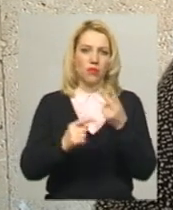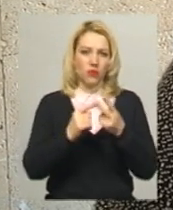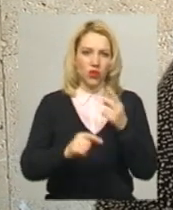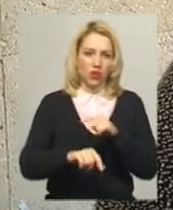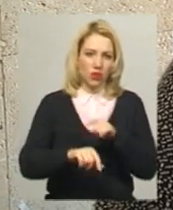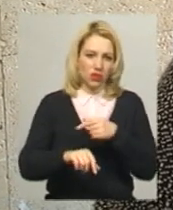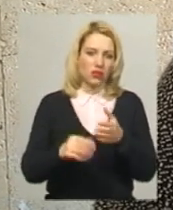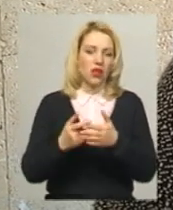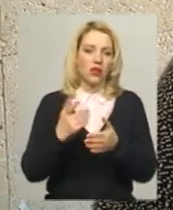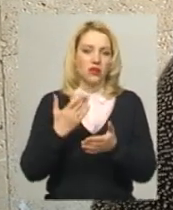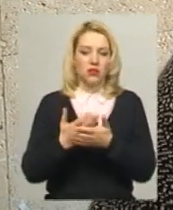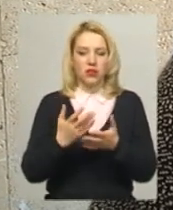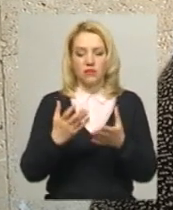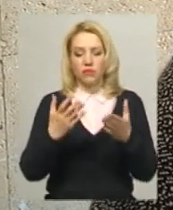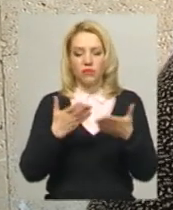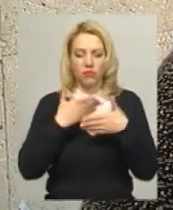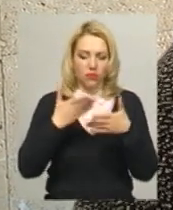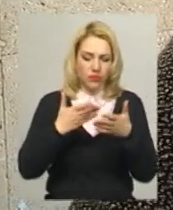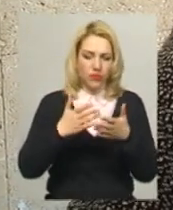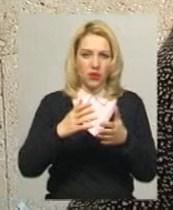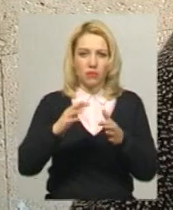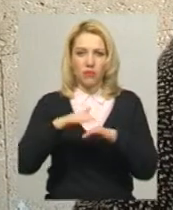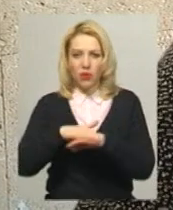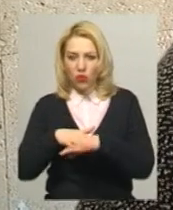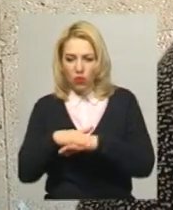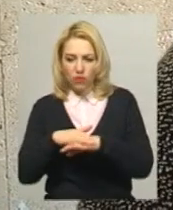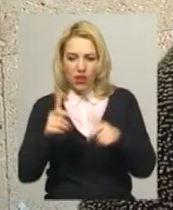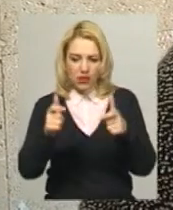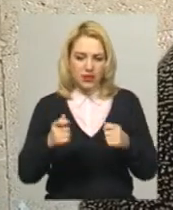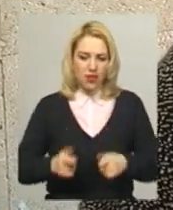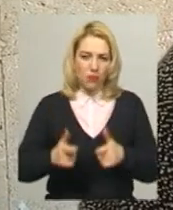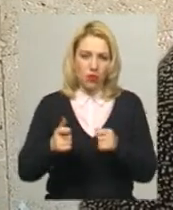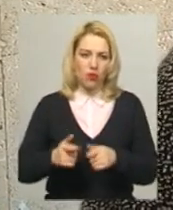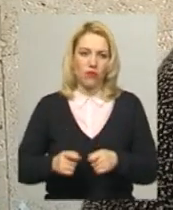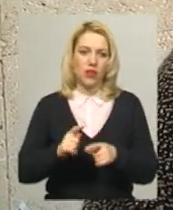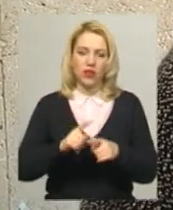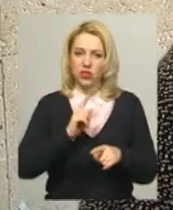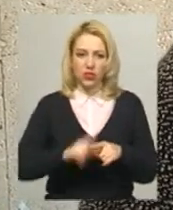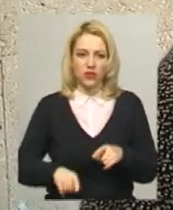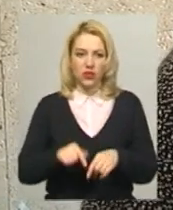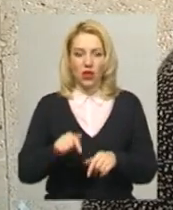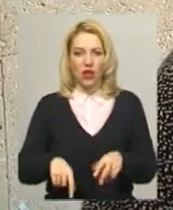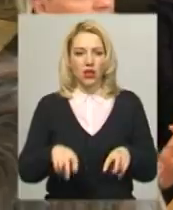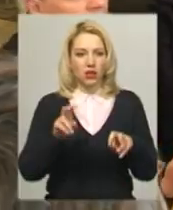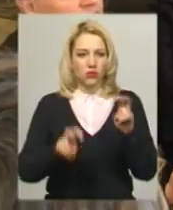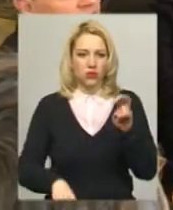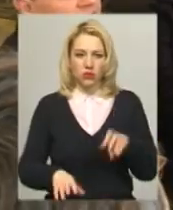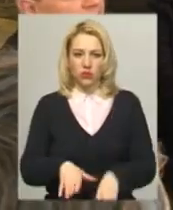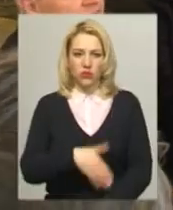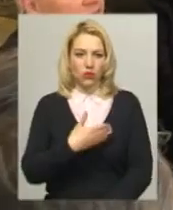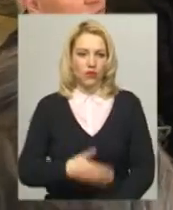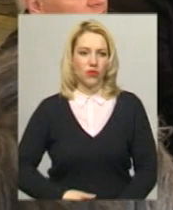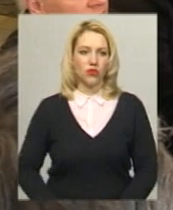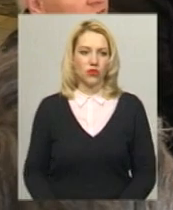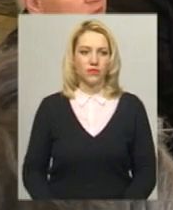Запакували, порахували, десь півтора години в нас пройшло. А до вас швидко? Так, нас швидко пройшло, але тут сидимо довго. Вона може вас